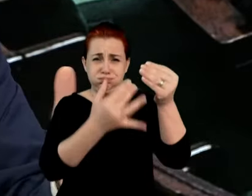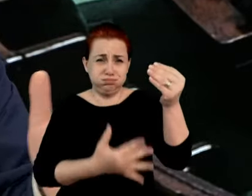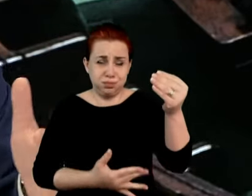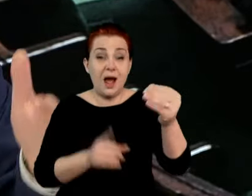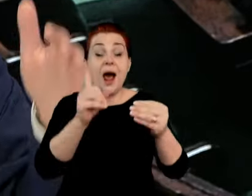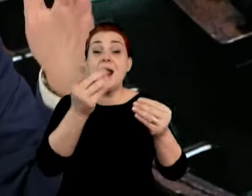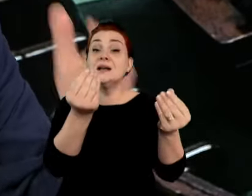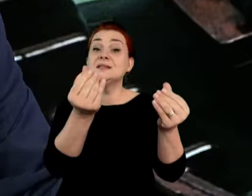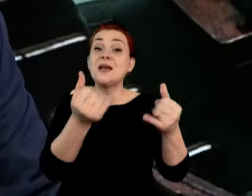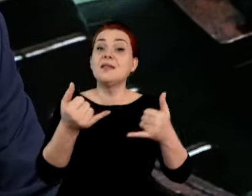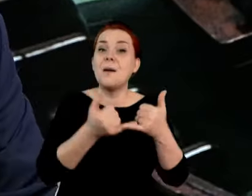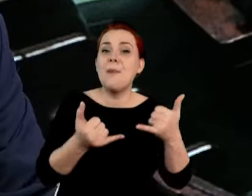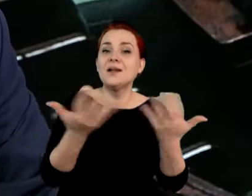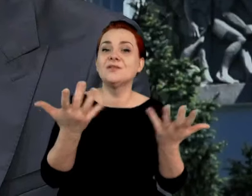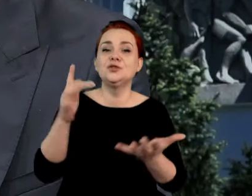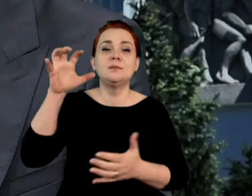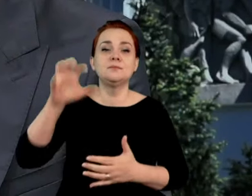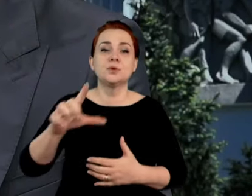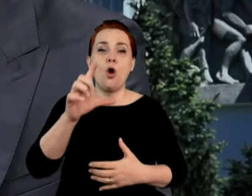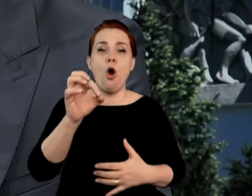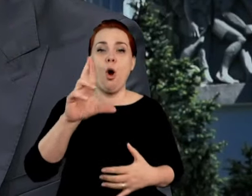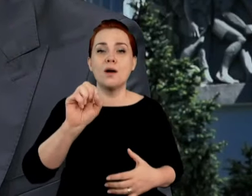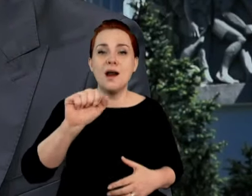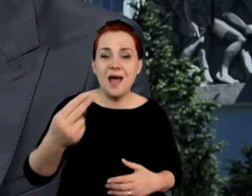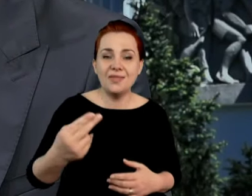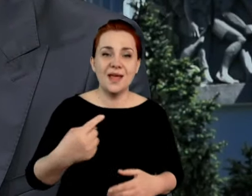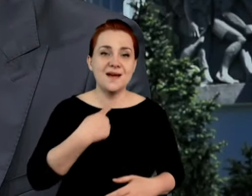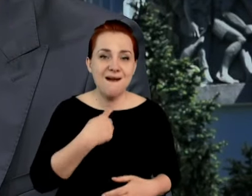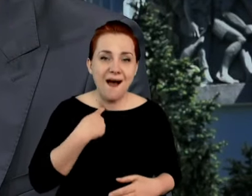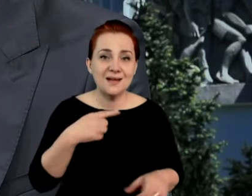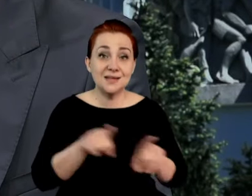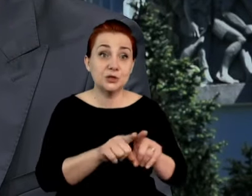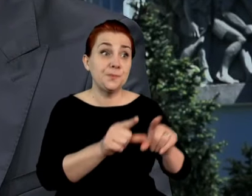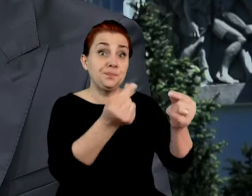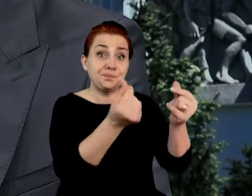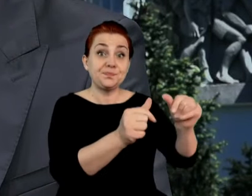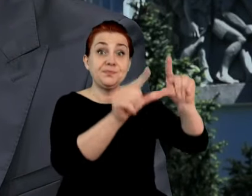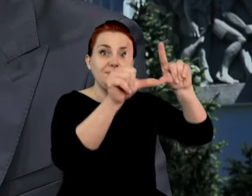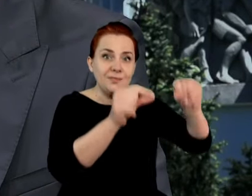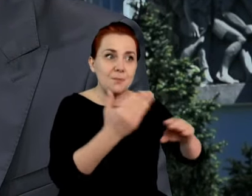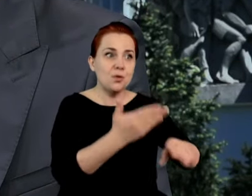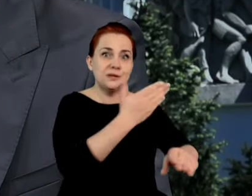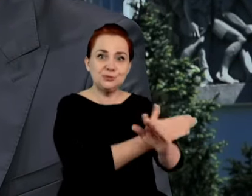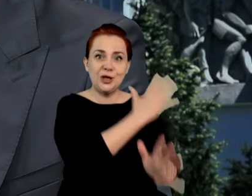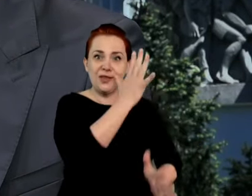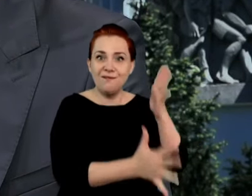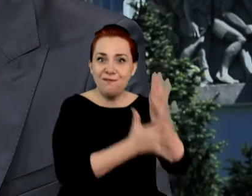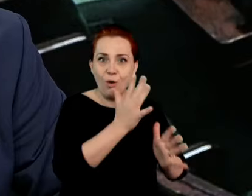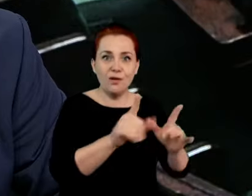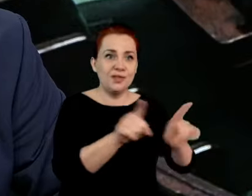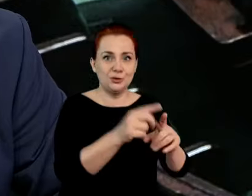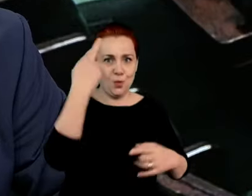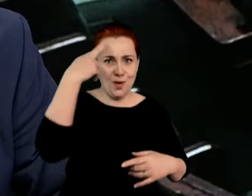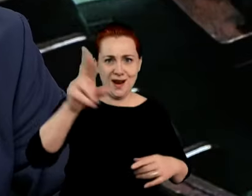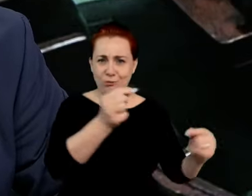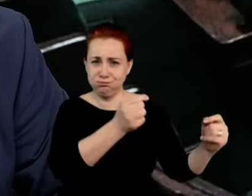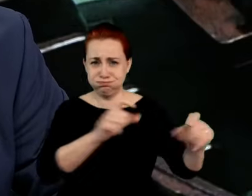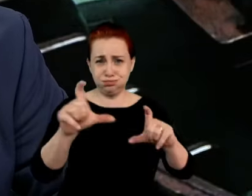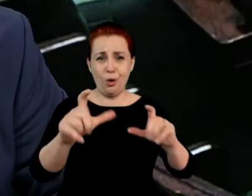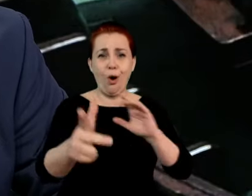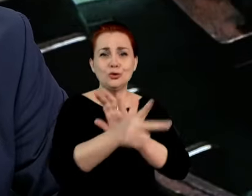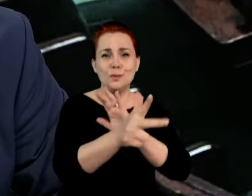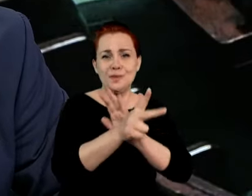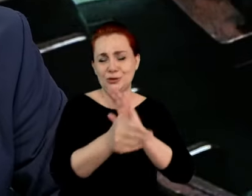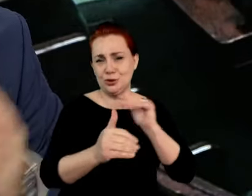paliw na Orlenie, ceny gazu, choć ceny na rynkach spadły do czasu sprzed wojny i kończąc na rekordowej inflacji 18,54,